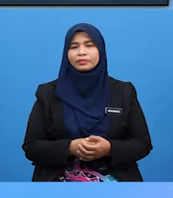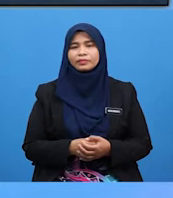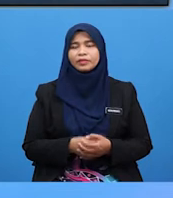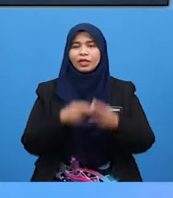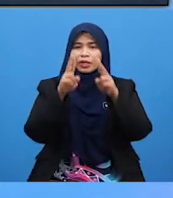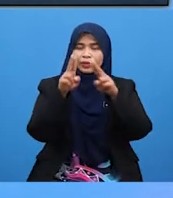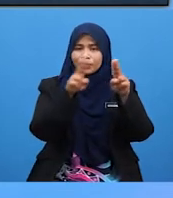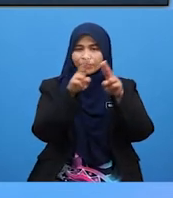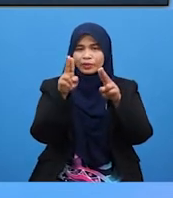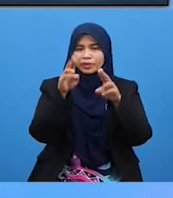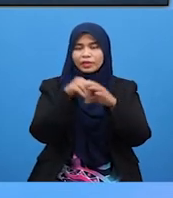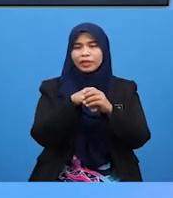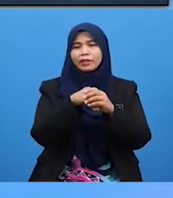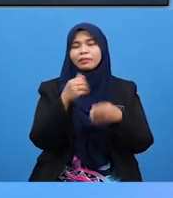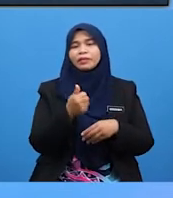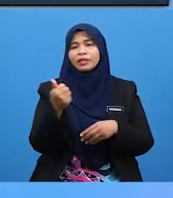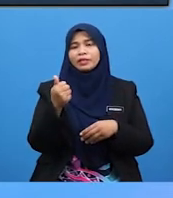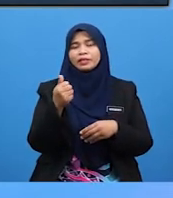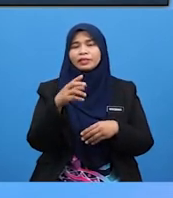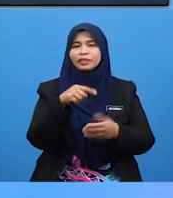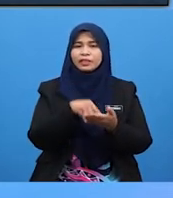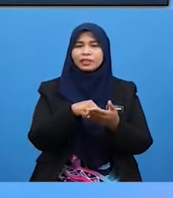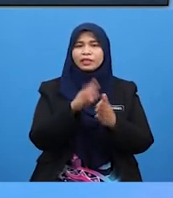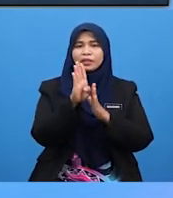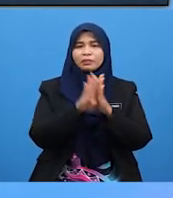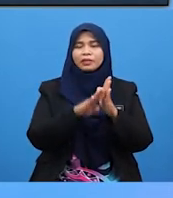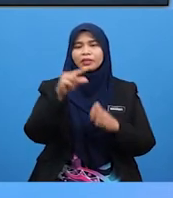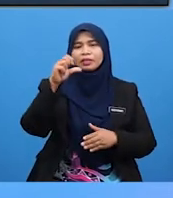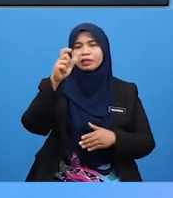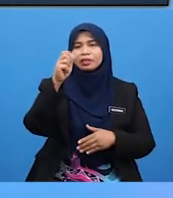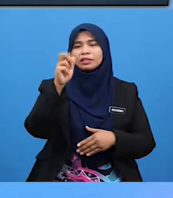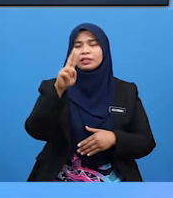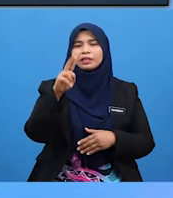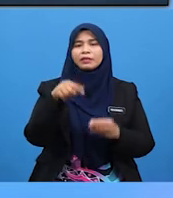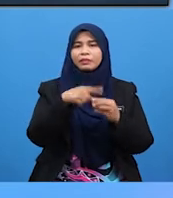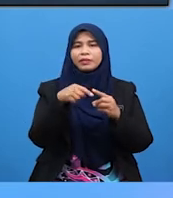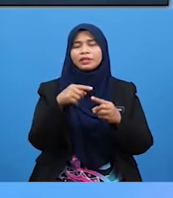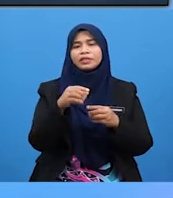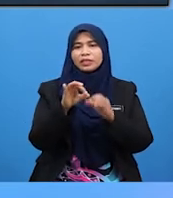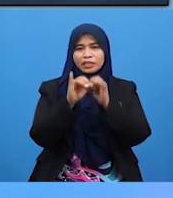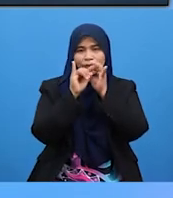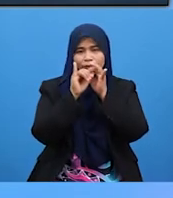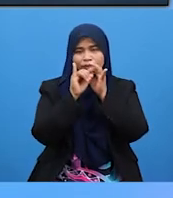Udara di dalam alat muzik ini Bergetar apabila ia ditiup.